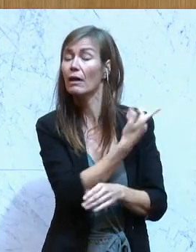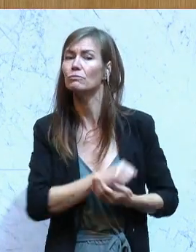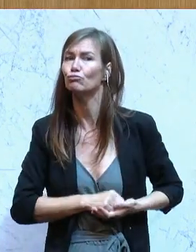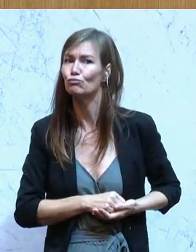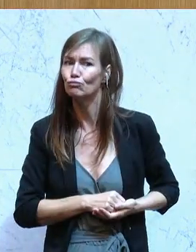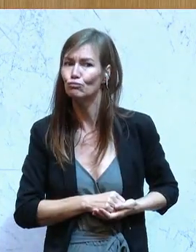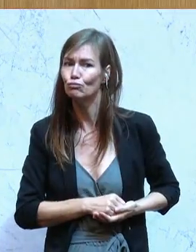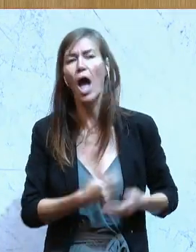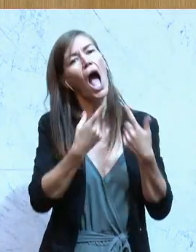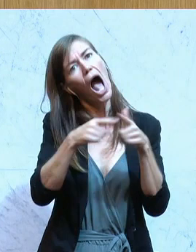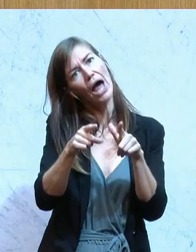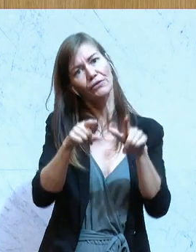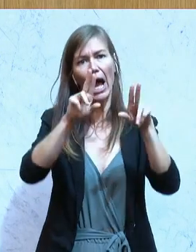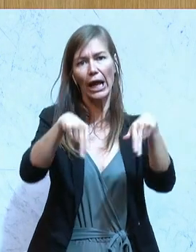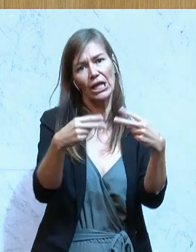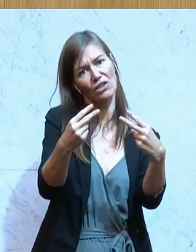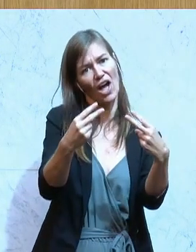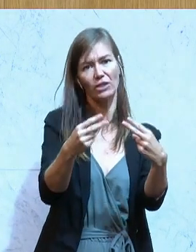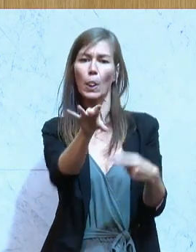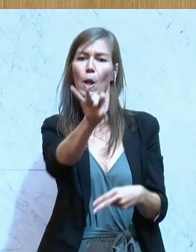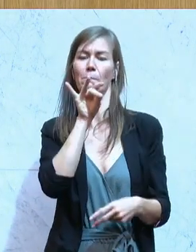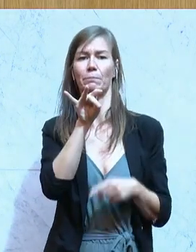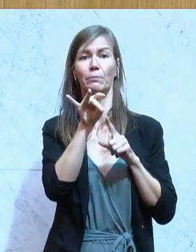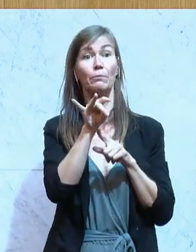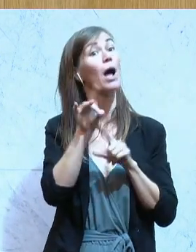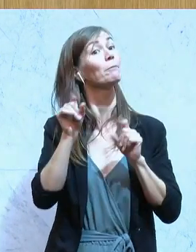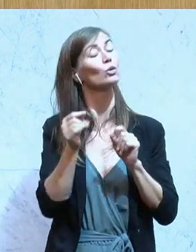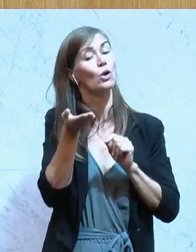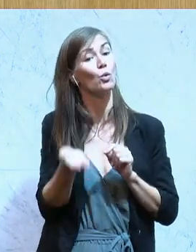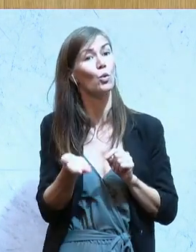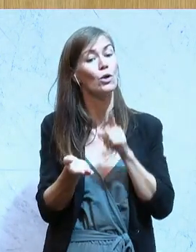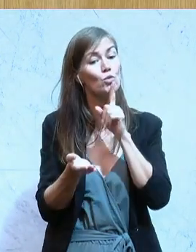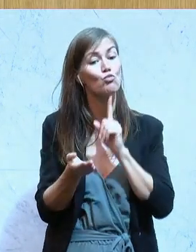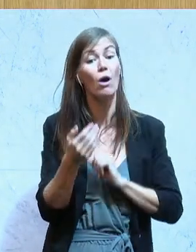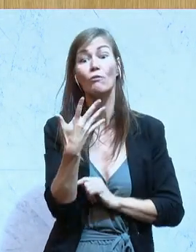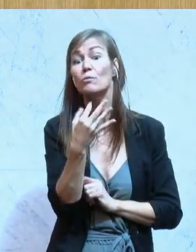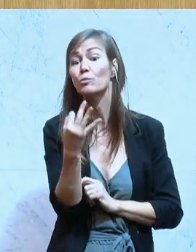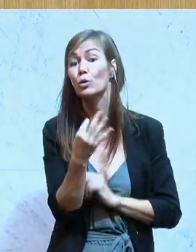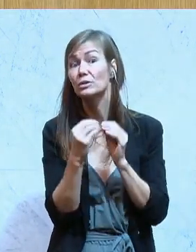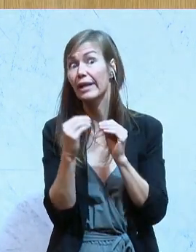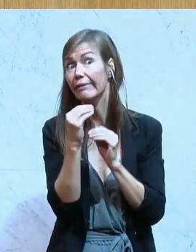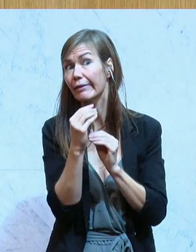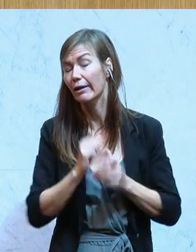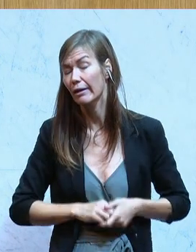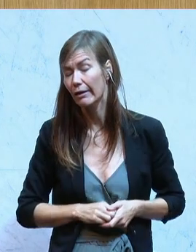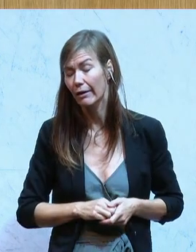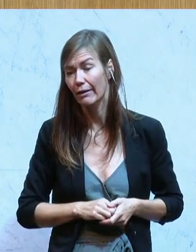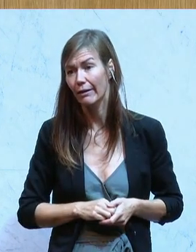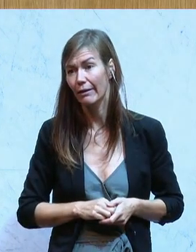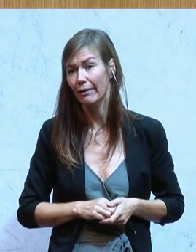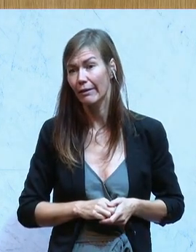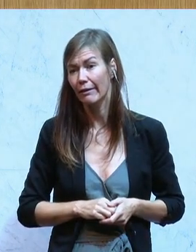einen anderen Indikator, der dazu führen würde, dass die Löhne in Österreich nur um 5 Prozent steigen. Das heißt,